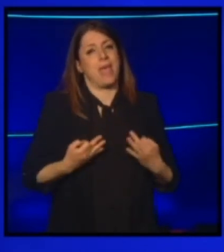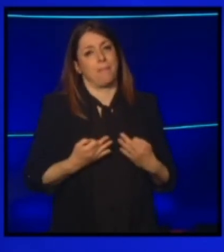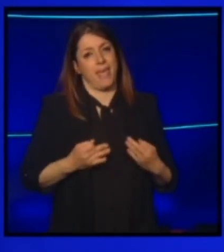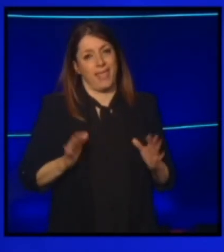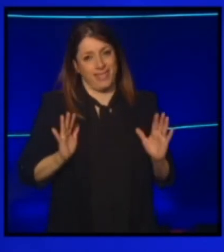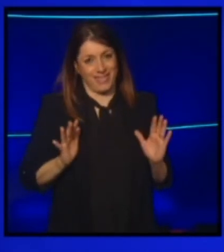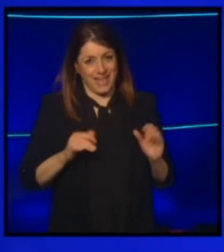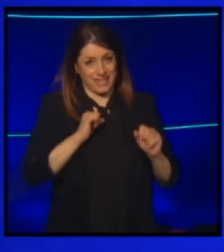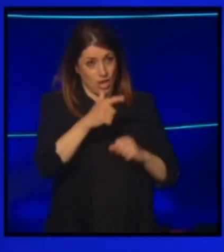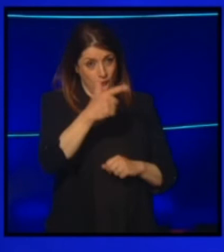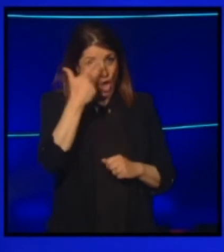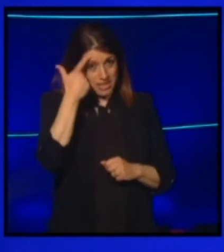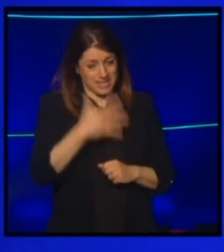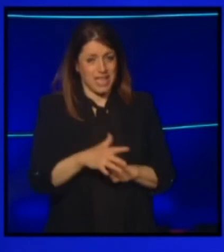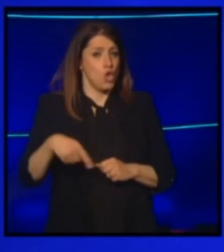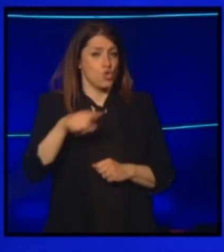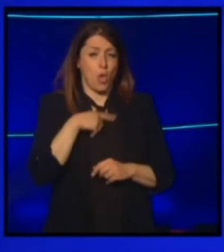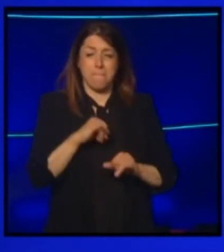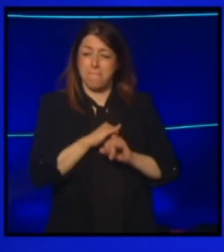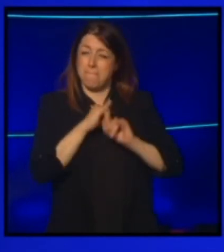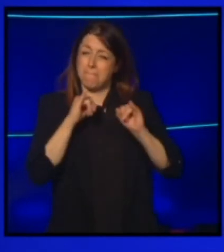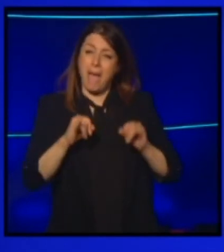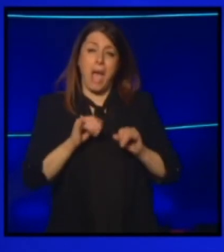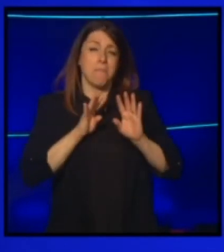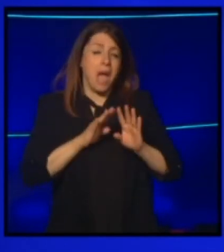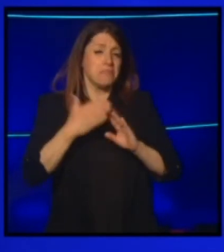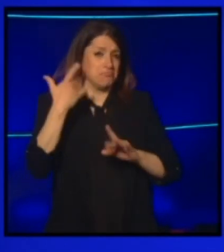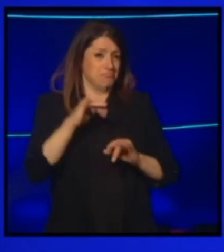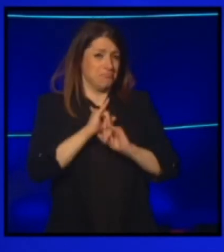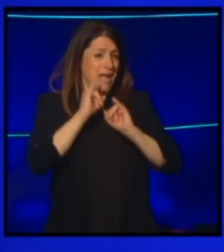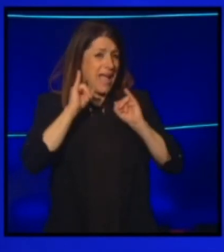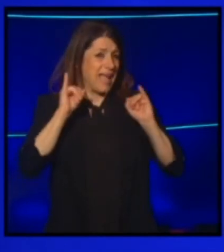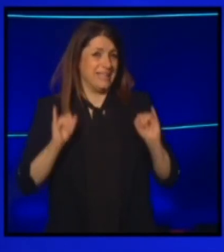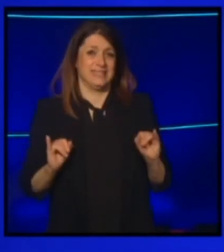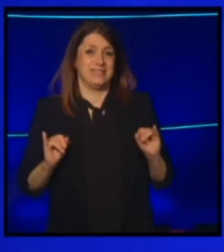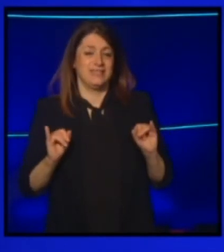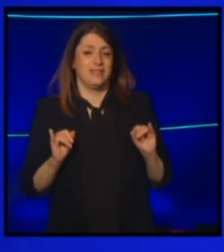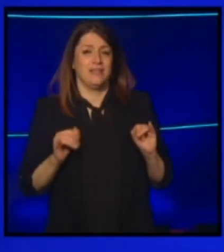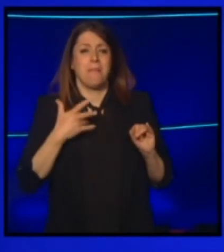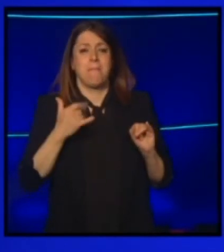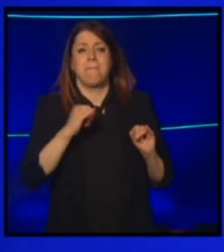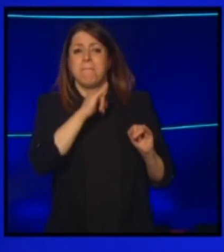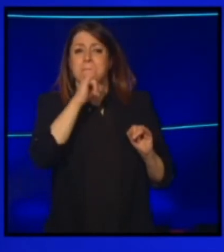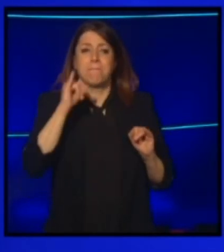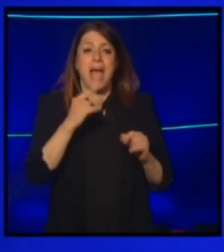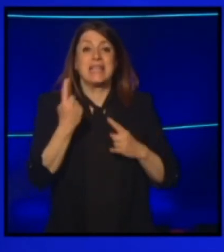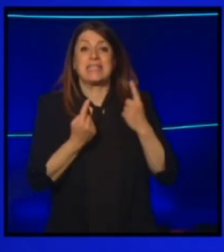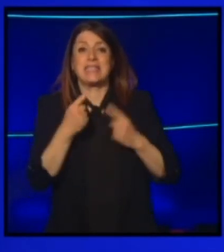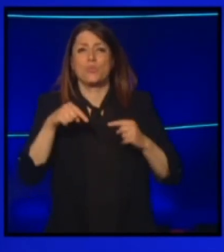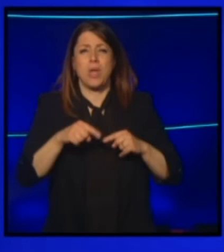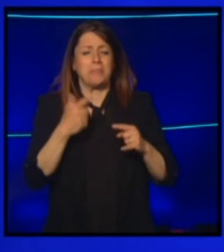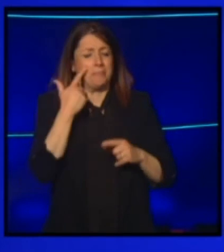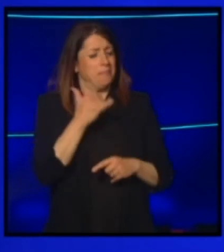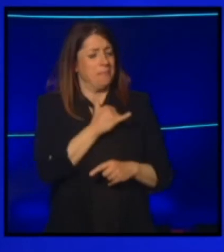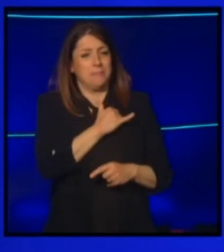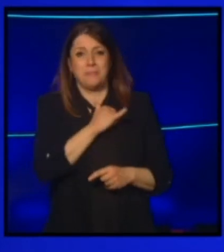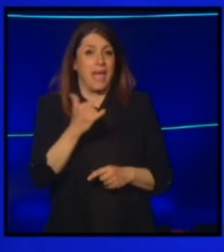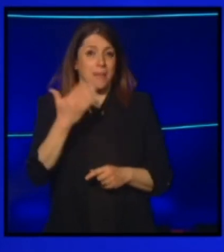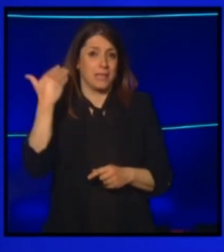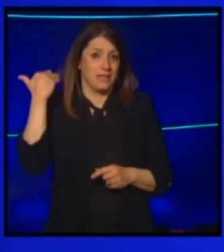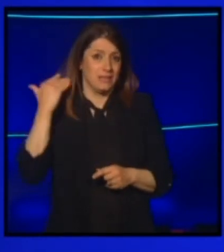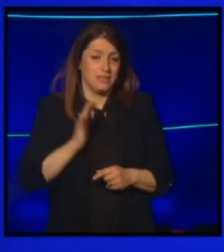assolutamente. Lei lo sa che noi non abbiamo mai fatto manifestazione. Non ci siamo mai trovati in questa situazione. Ecco perché molto